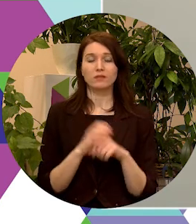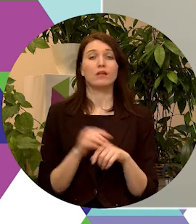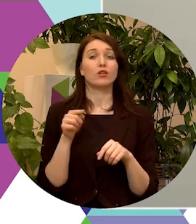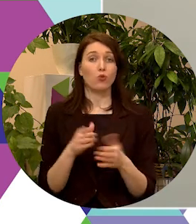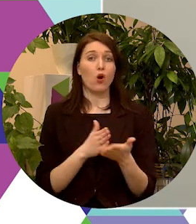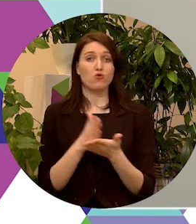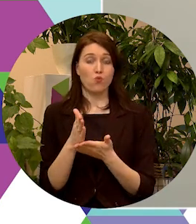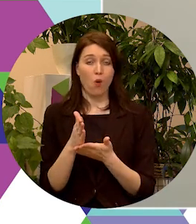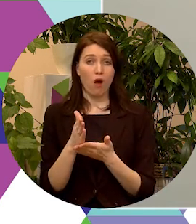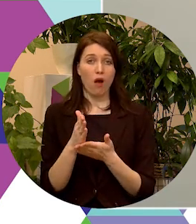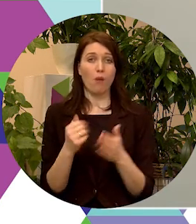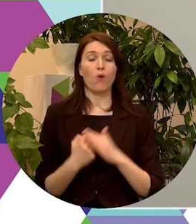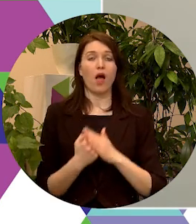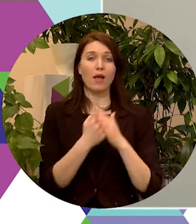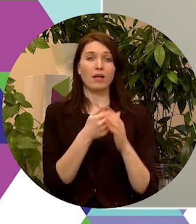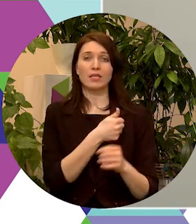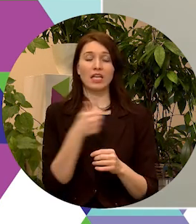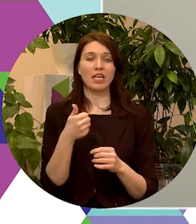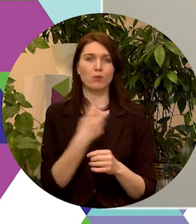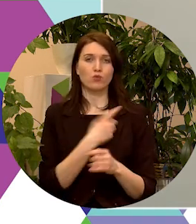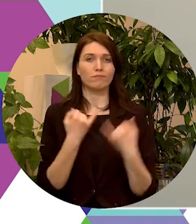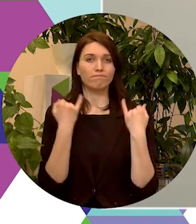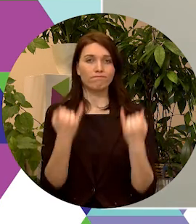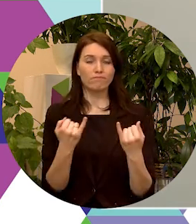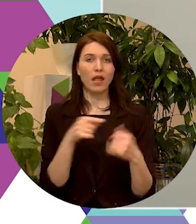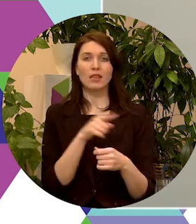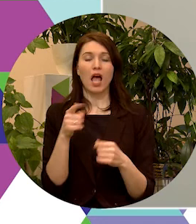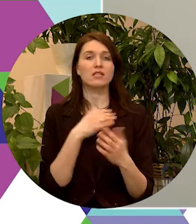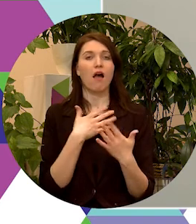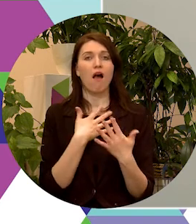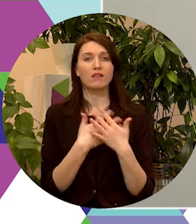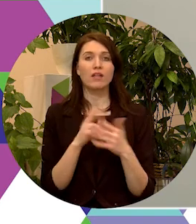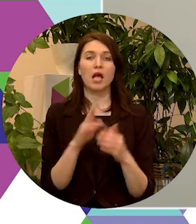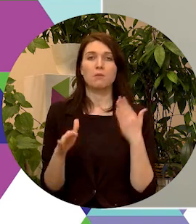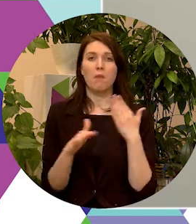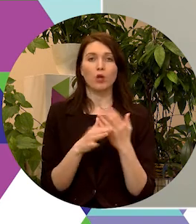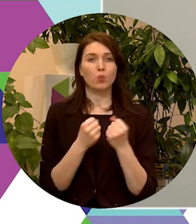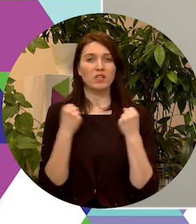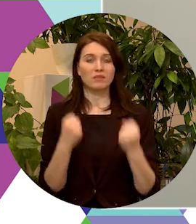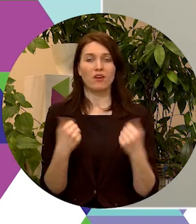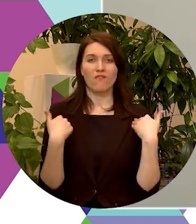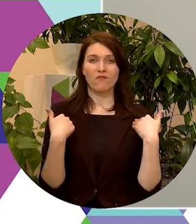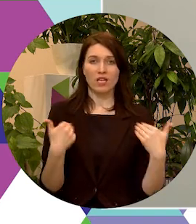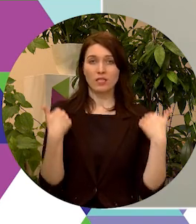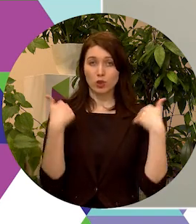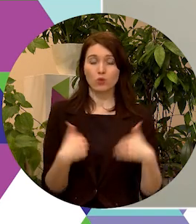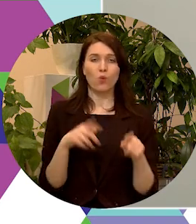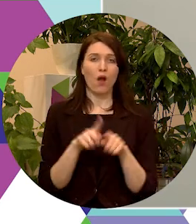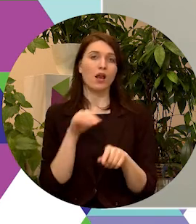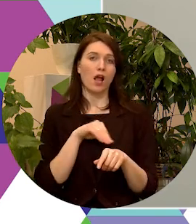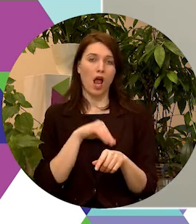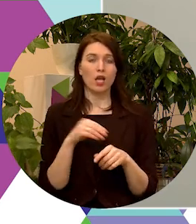jomu atbalst īpaši uzmanībīgs pievērst tām aktivitātēm, kas palīdz stiprināt fizisko un garīgo